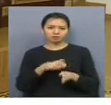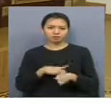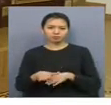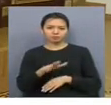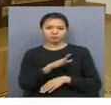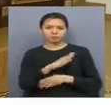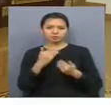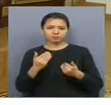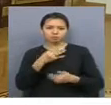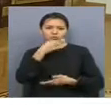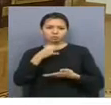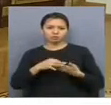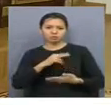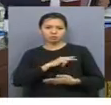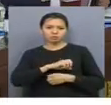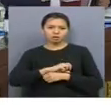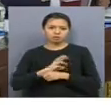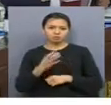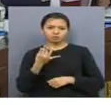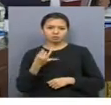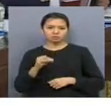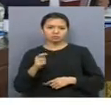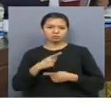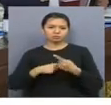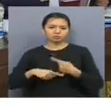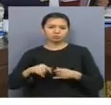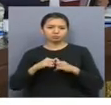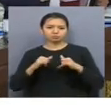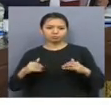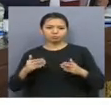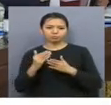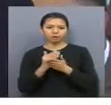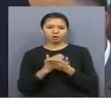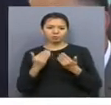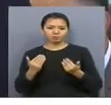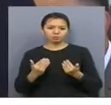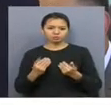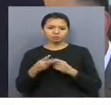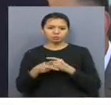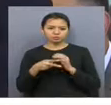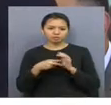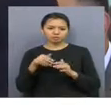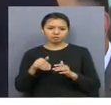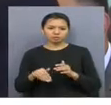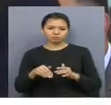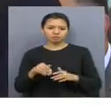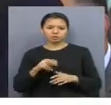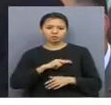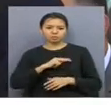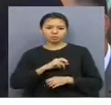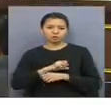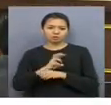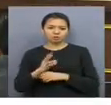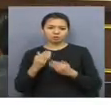Мәселе нәтижелі жұмыс пен қамту және жаппай кәсіп керлікті дамыту бағдарламас аясында. 7000-нан астам адам жұмыс пен қамту ғам.